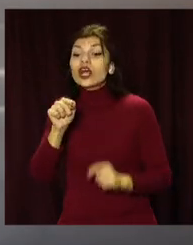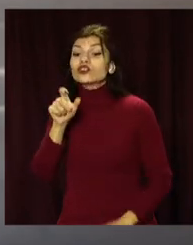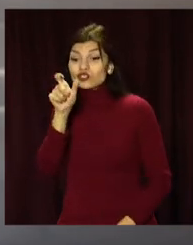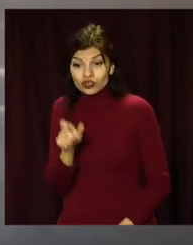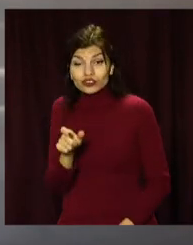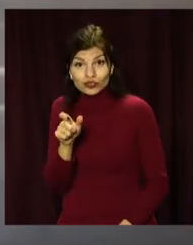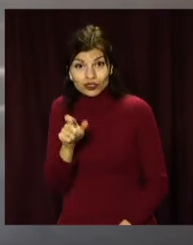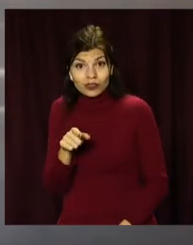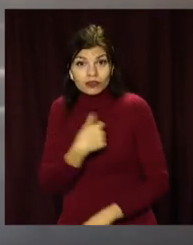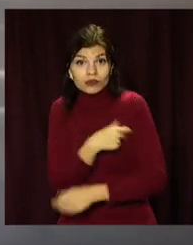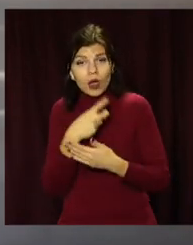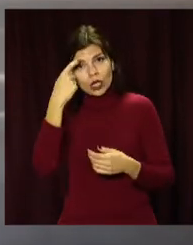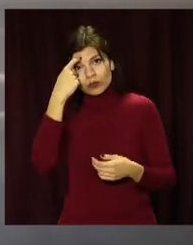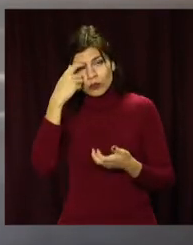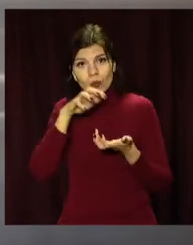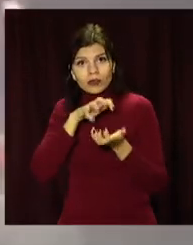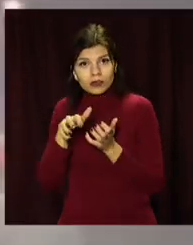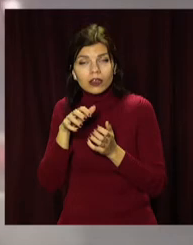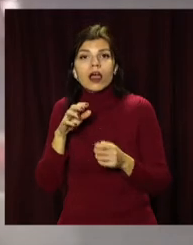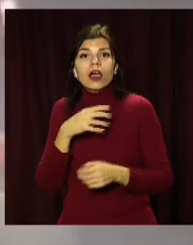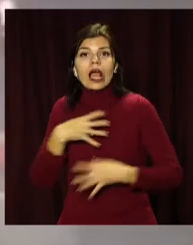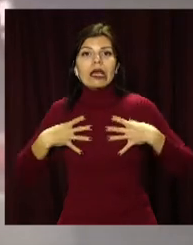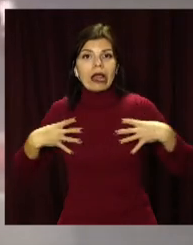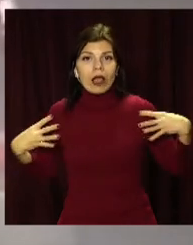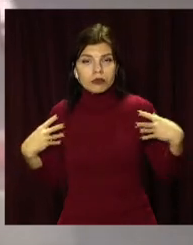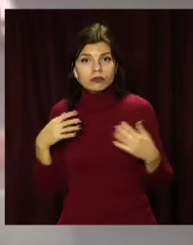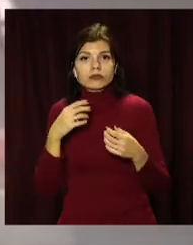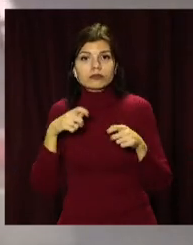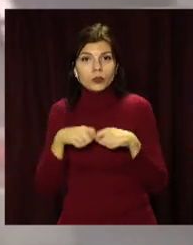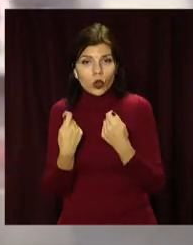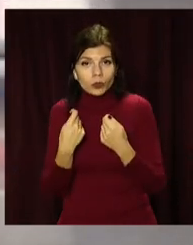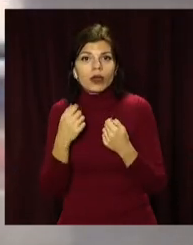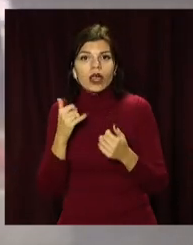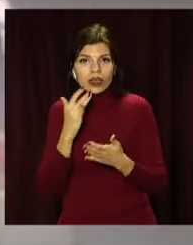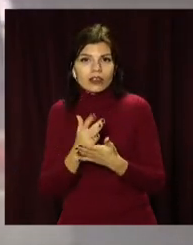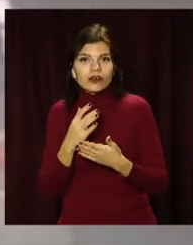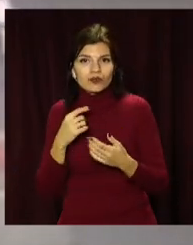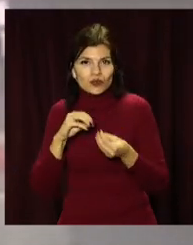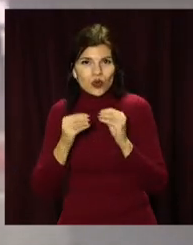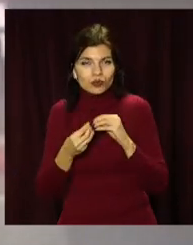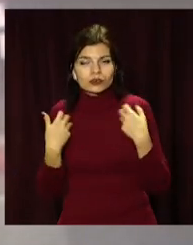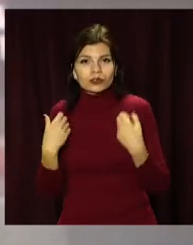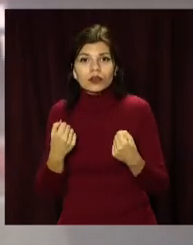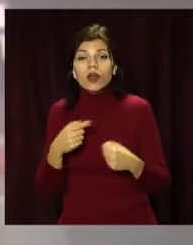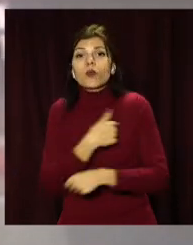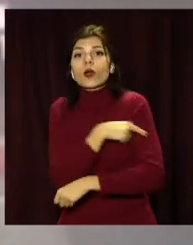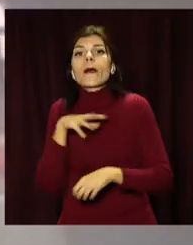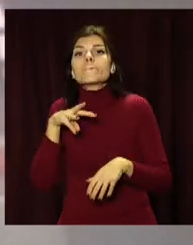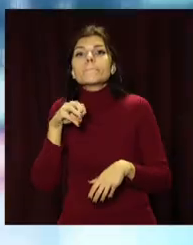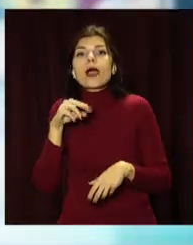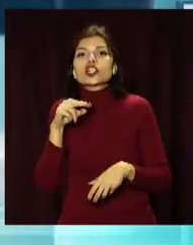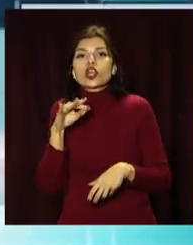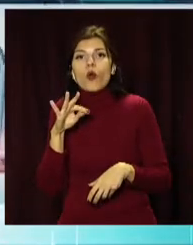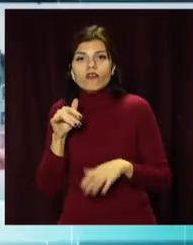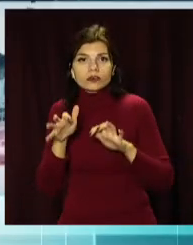16. У нього черпна мозкова травма, поламані ребра та численні гематоми. Наразі чоловік на обстеженні в лікарні імені Мечникова.